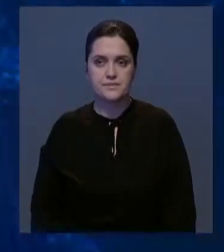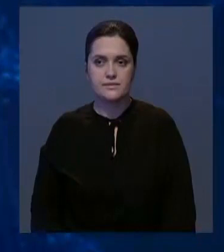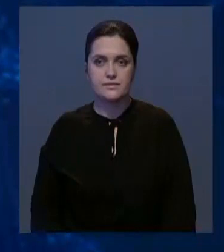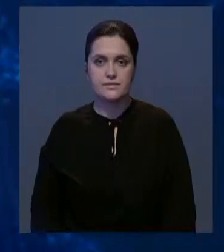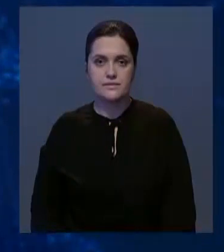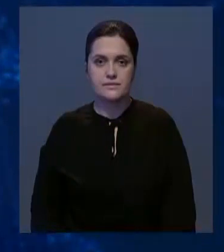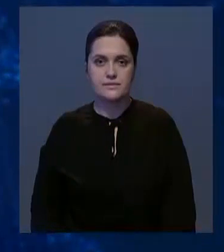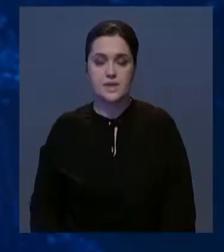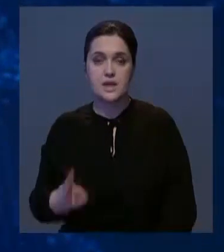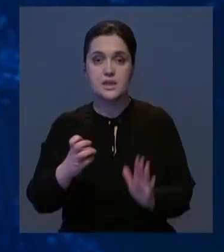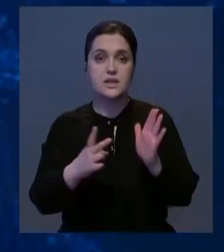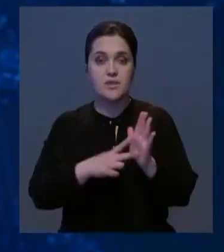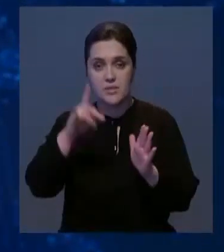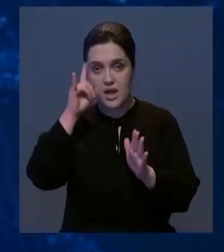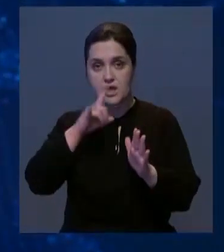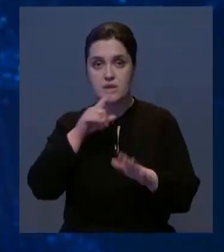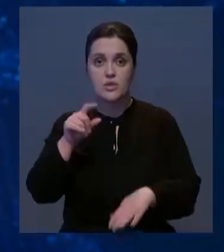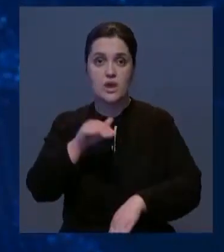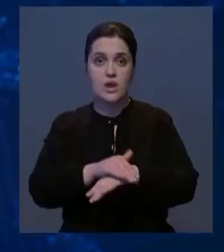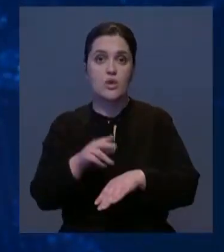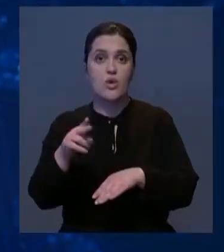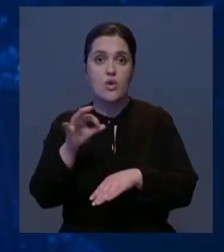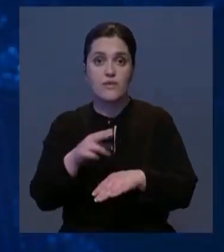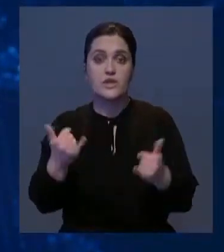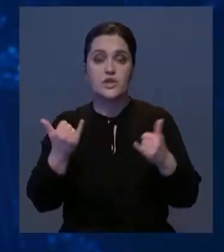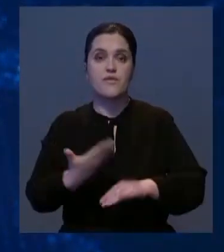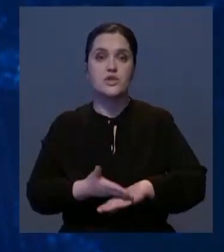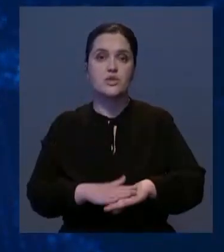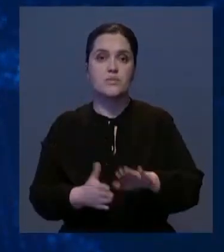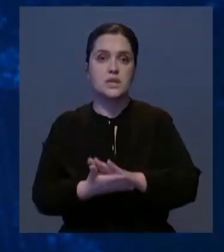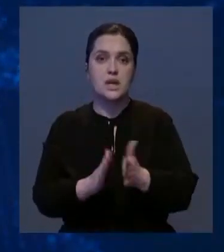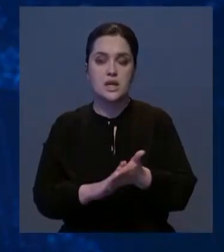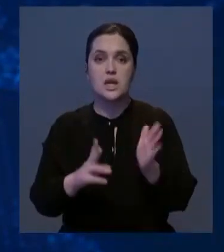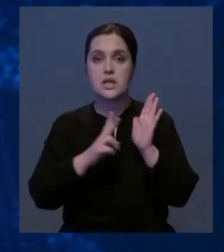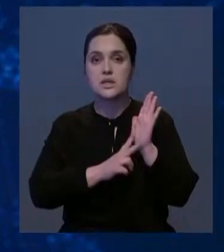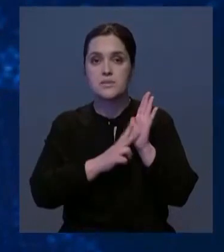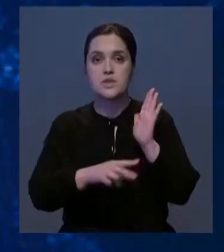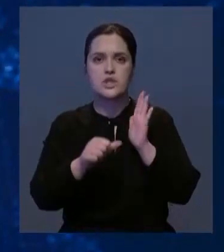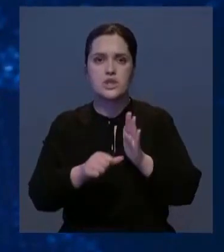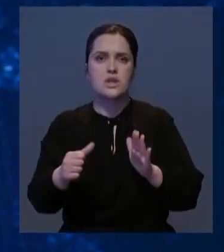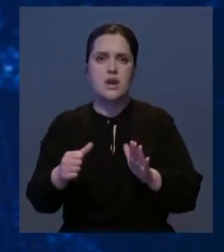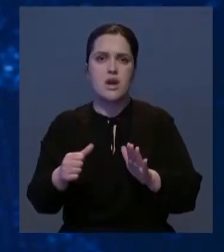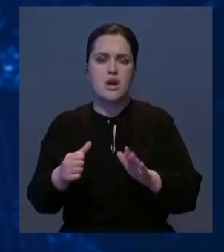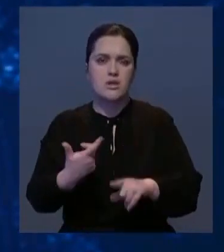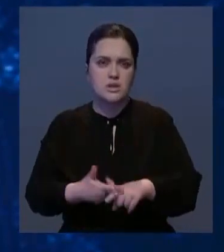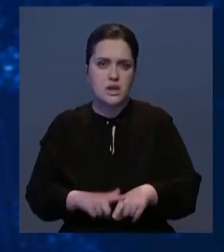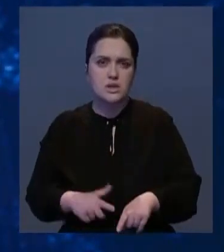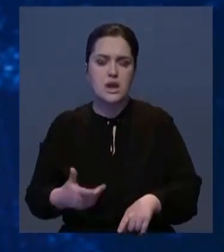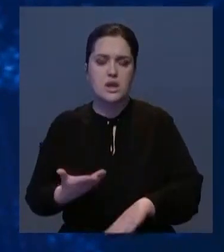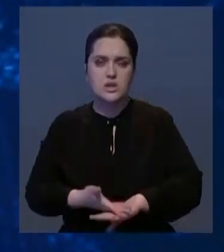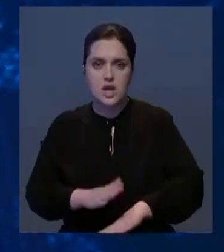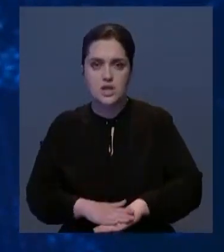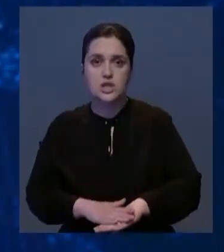Между тем, 307 казахстанцев с диагнозом «ковид» находятся сейчас в тяжелом состоянии. 76 в крайней степени